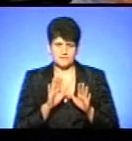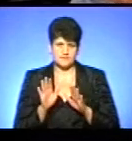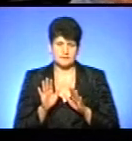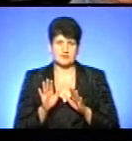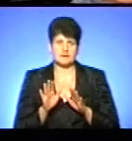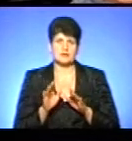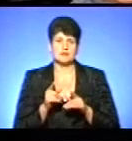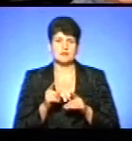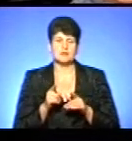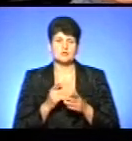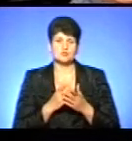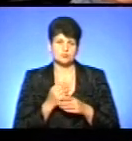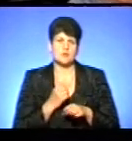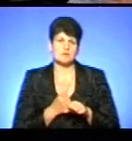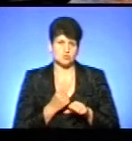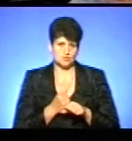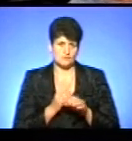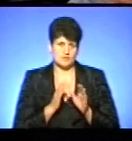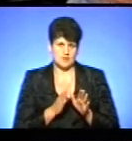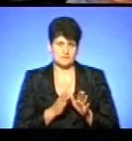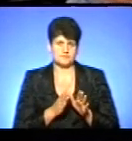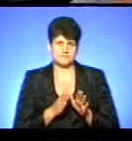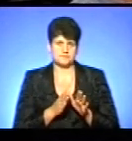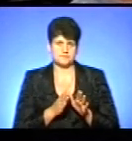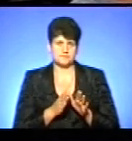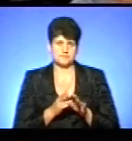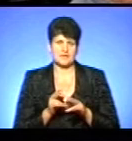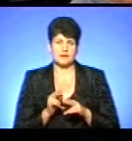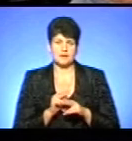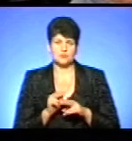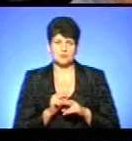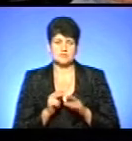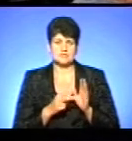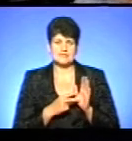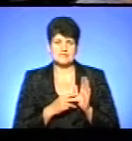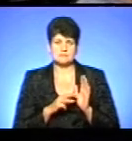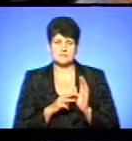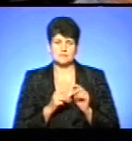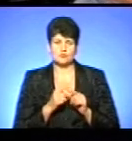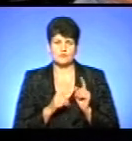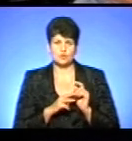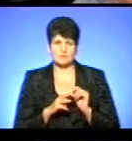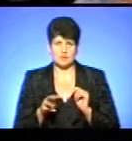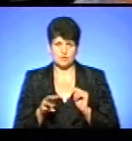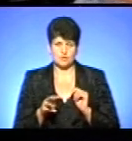оперативно-диспетчерська служба запрацювала за реконструкцію по такь 7,5 мільйонів, ну, тим не менше,